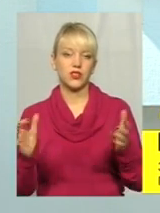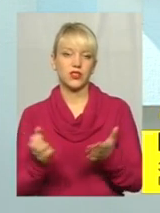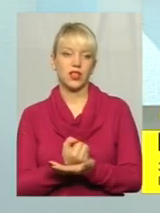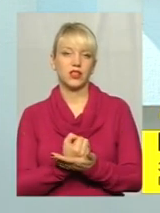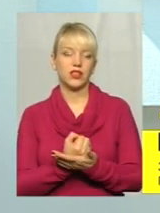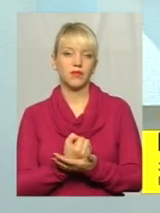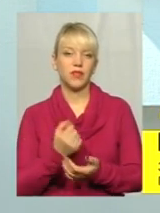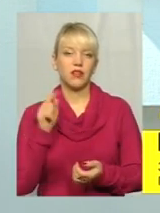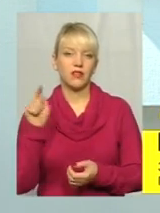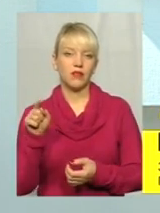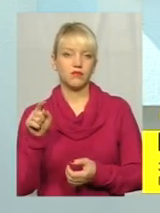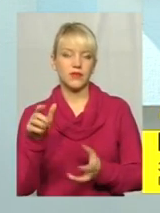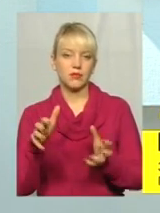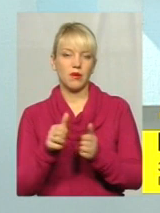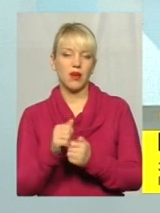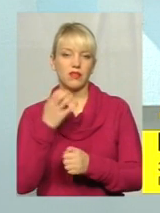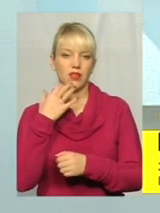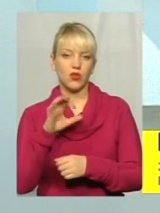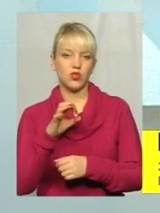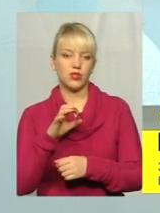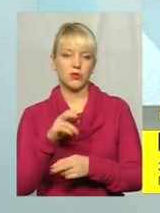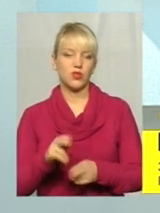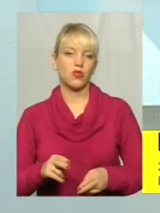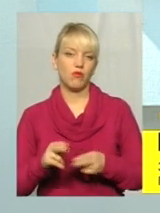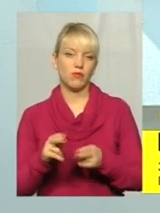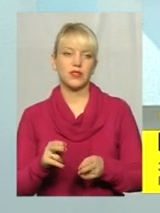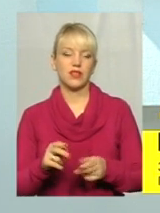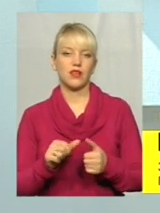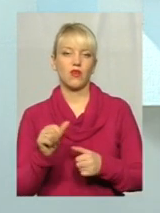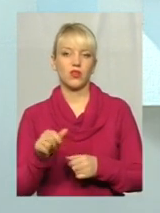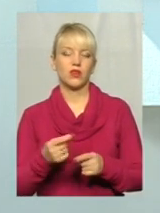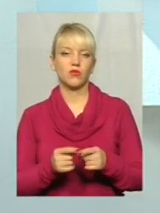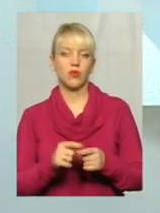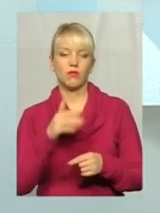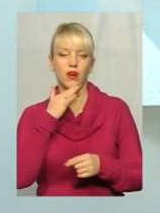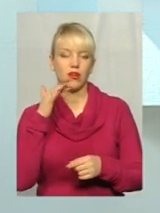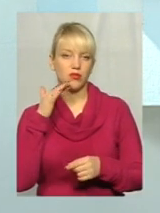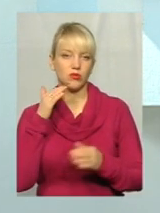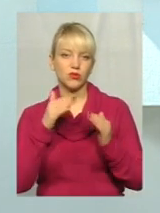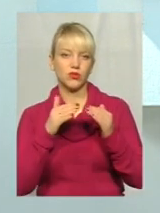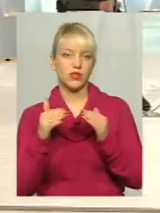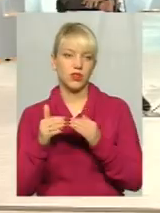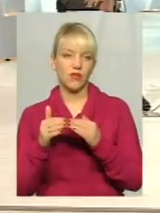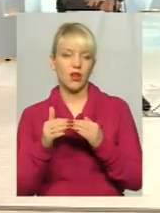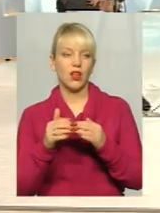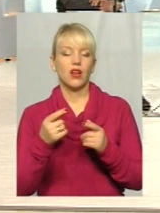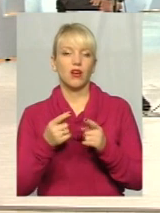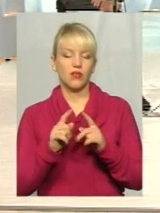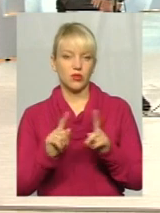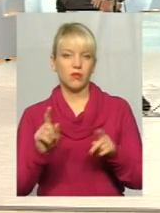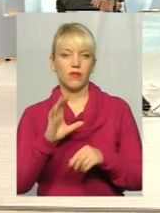на гарячому зловити зловомесника. Крім того, багато будинків вже, це особливо ОСББ,